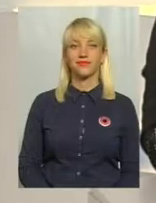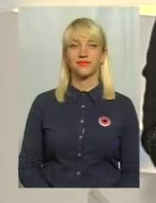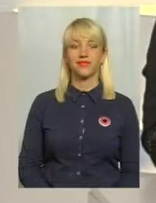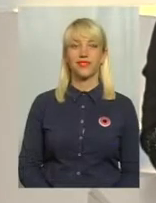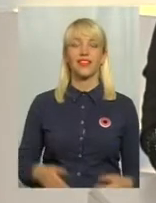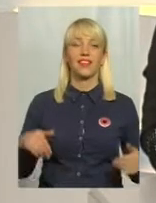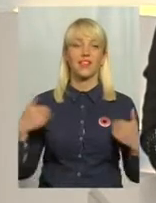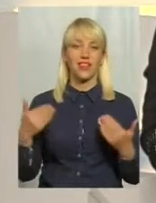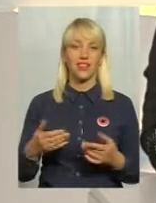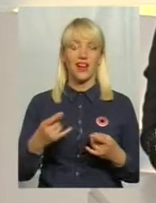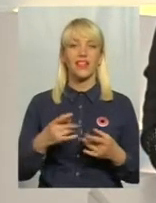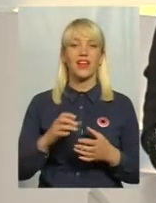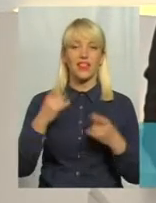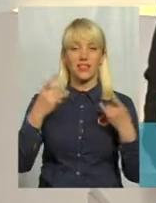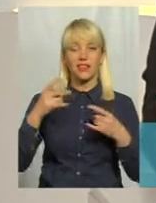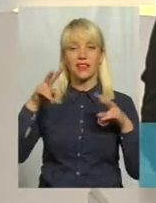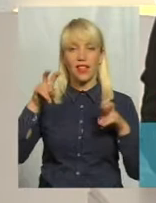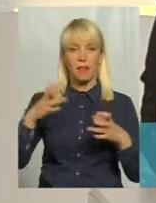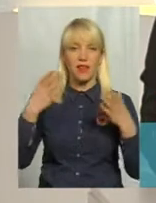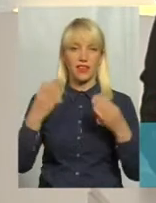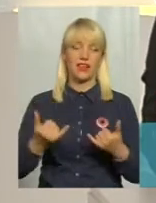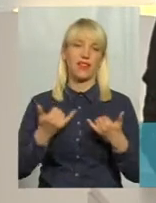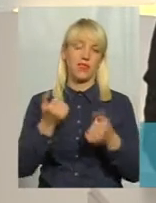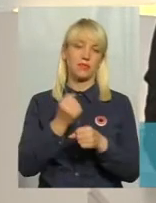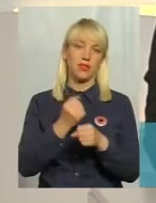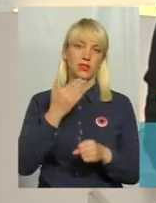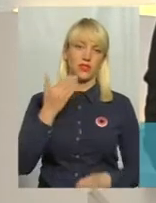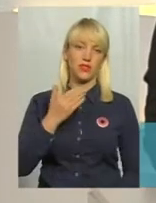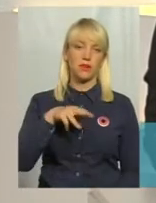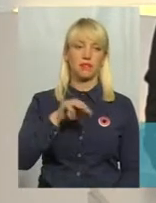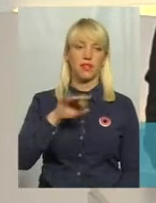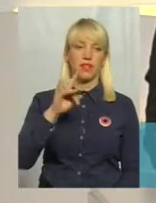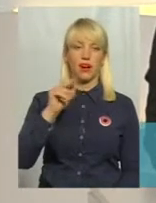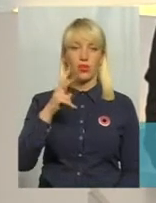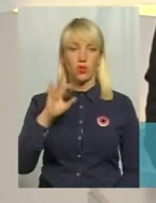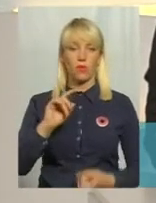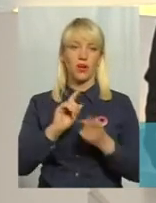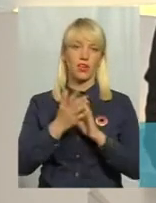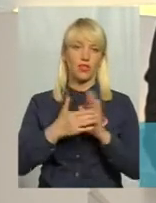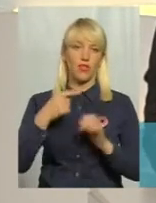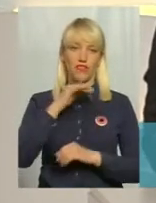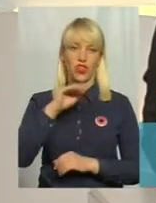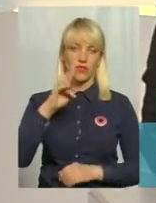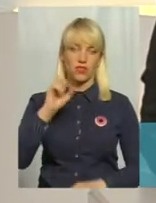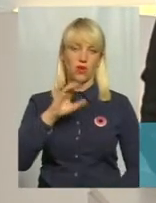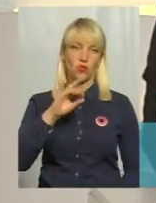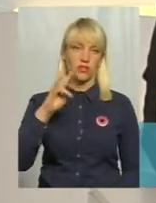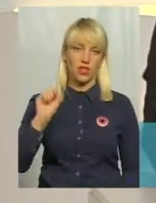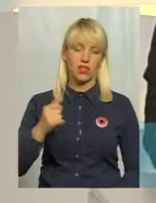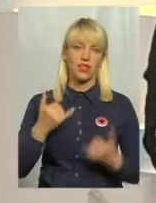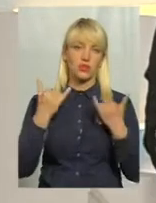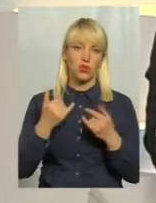Мої вітання на Суспільному тема дня. Сьогодні для вас у студії працює ведуча Юна Мітрашко, переклад на мову жестів Оксана Фіновська.